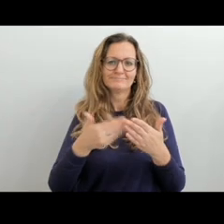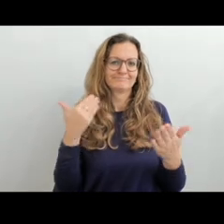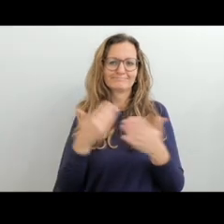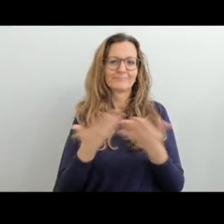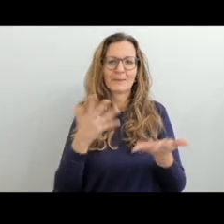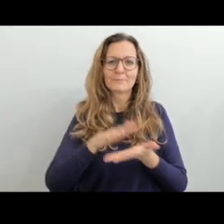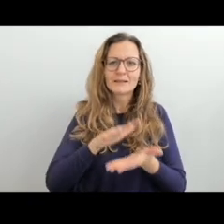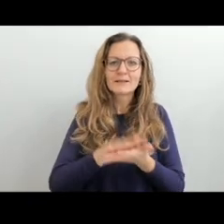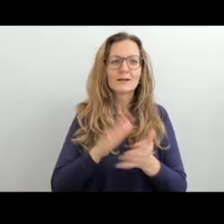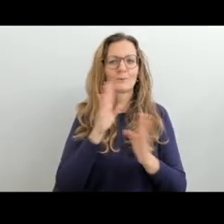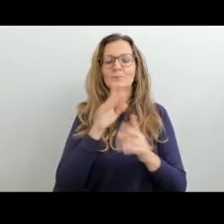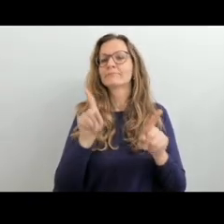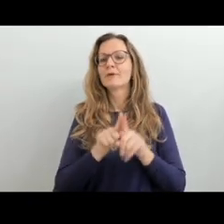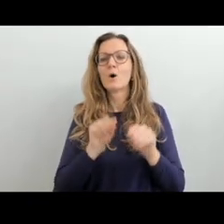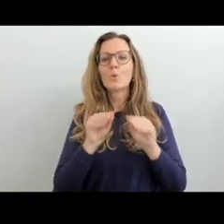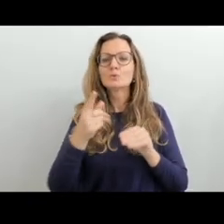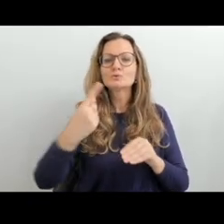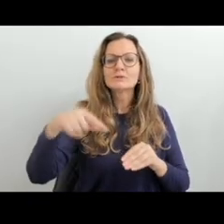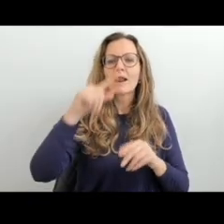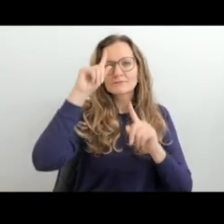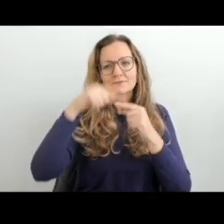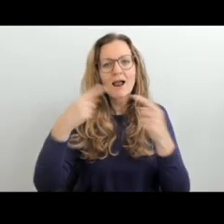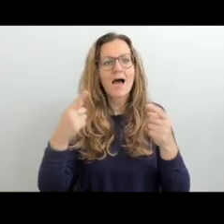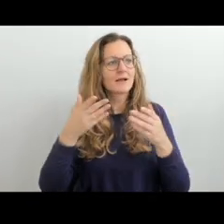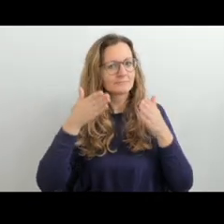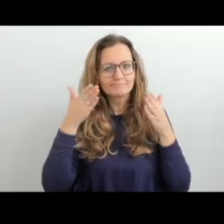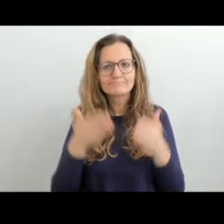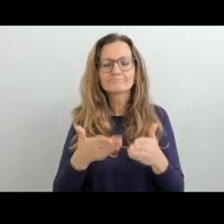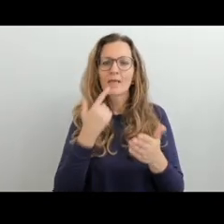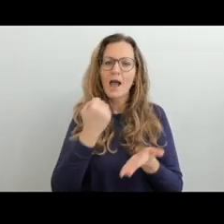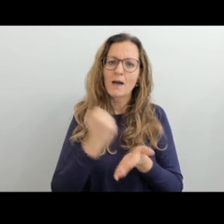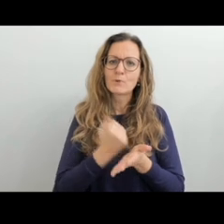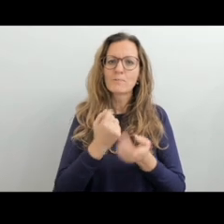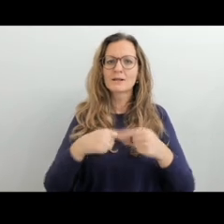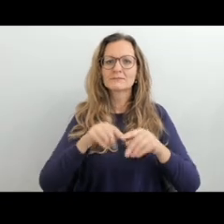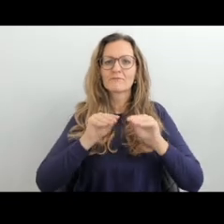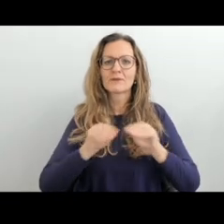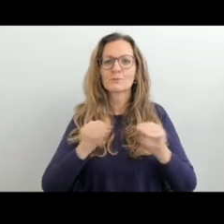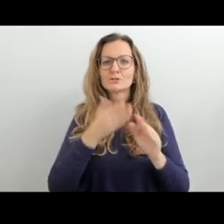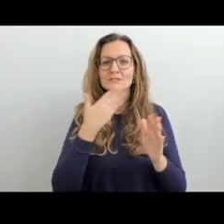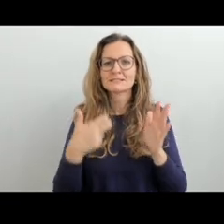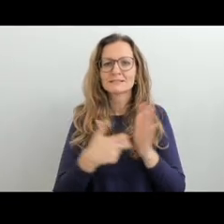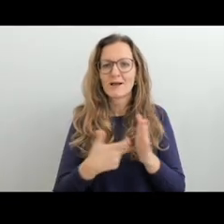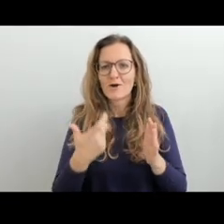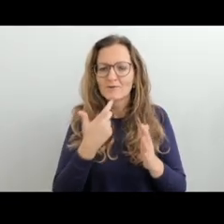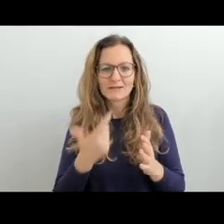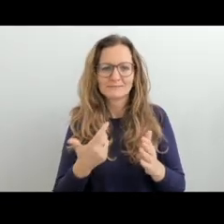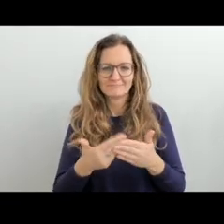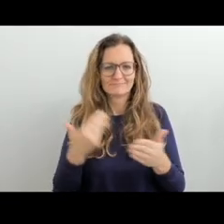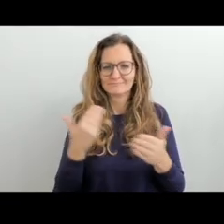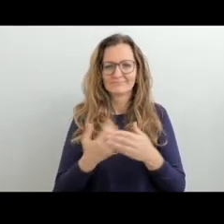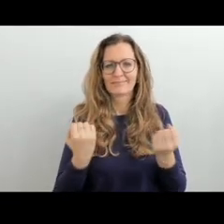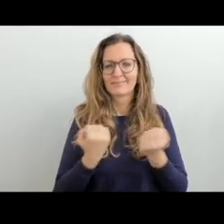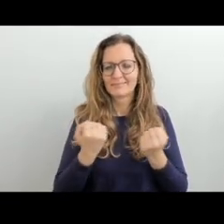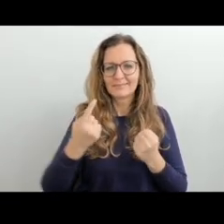výsledky tohoto projektu byly dvě publikace nebo dva díly jedné publikace. Ten projekt vznikl proto, že